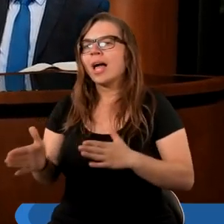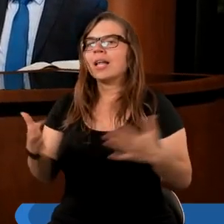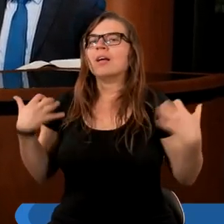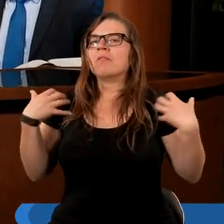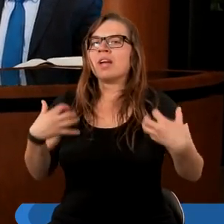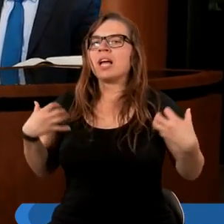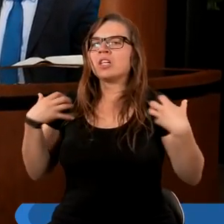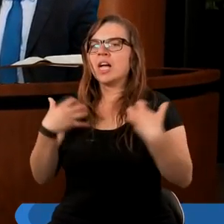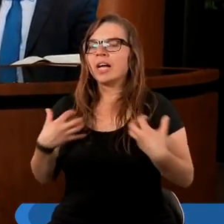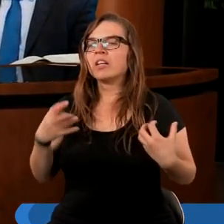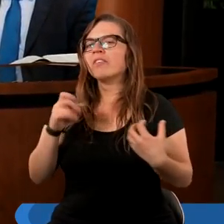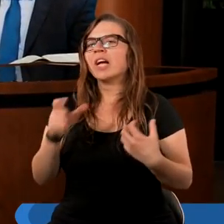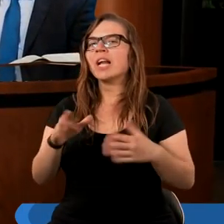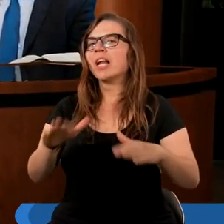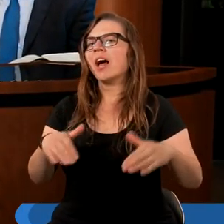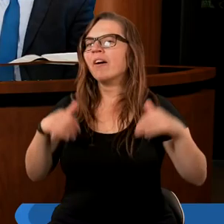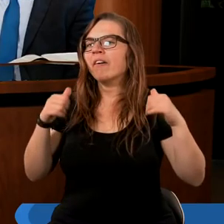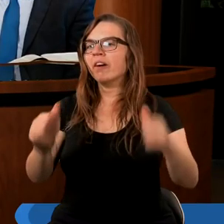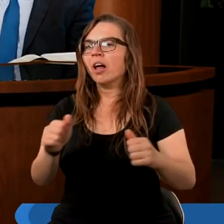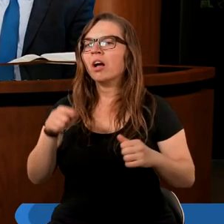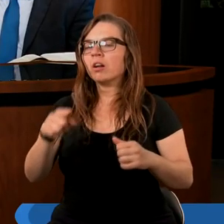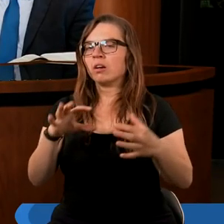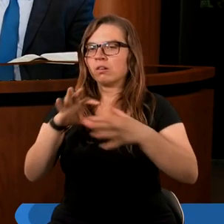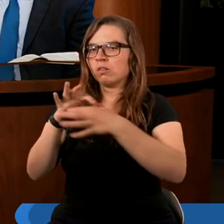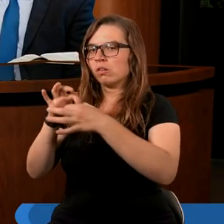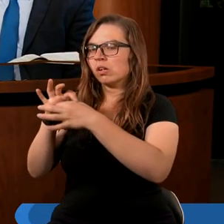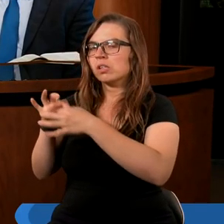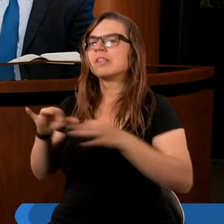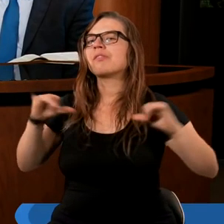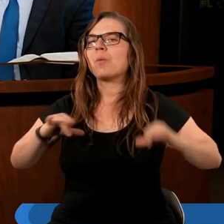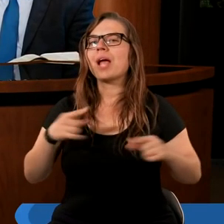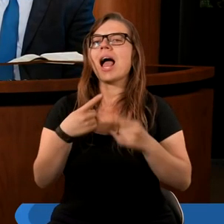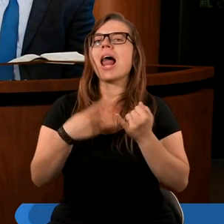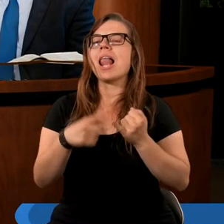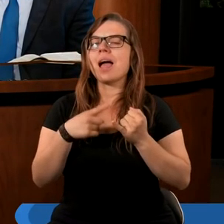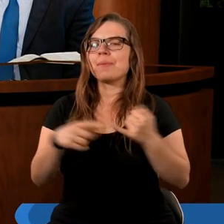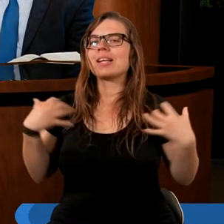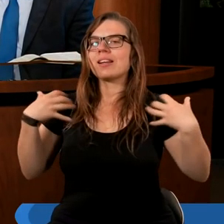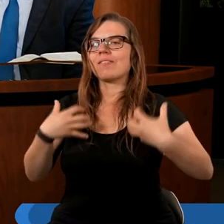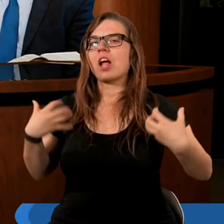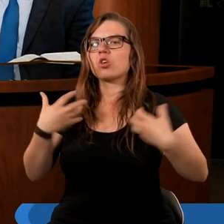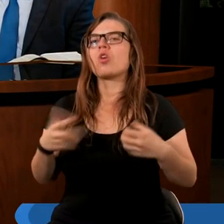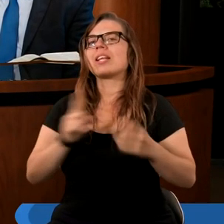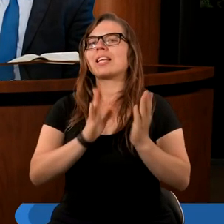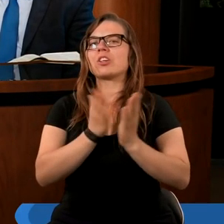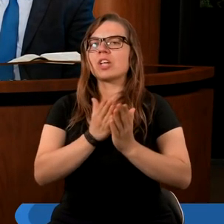zwierzęciem, ze względu na to, że ono łączy w sobie elementy zwierząt